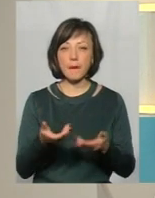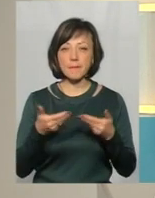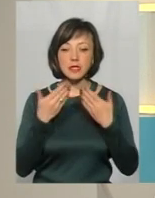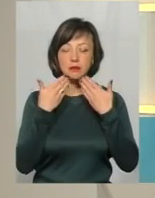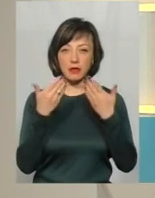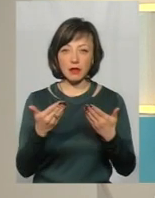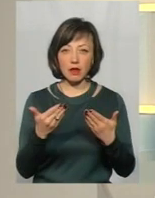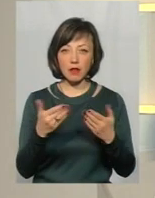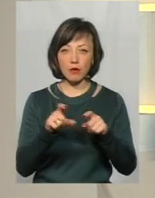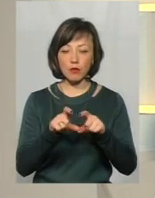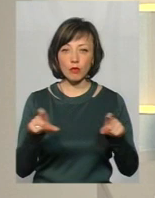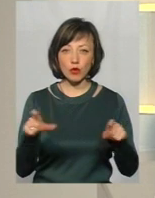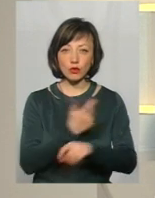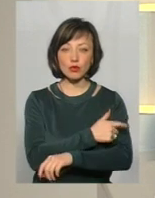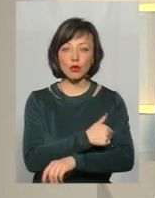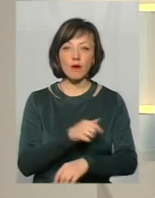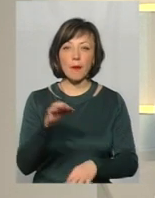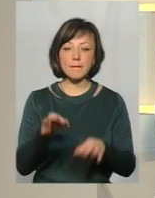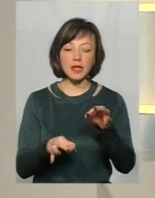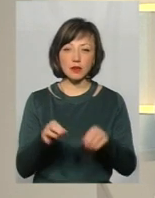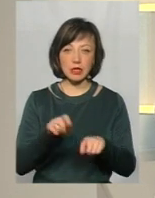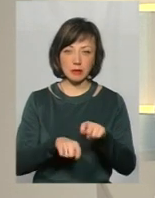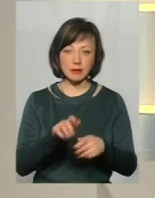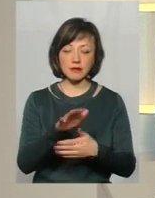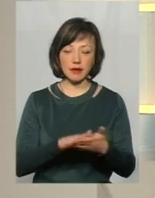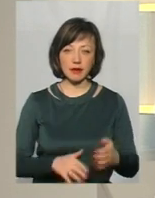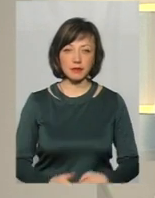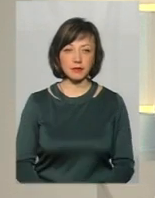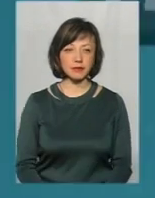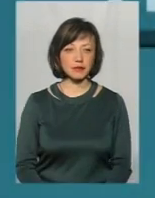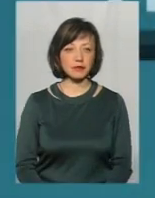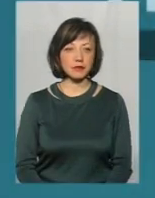запитали і в бюро судово-медичної експертизи. Про це далі у коментарі.